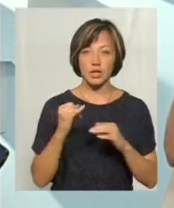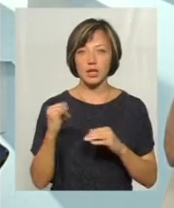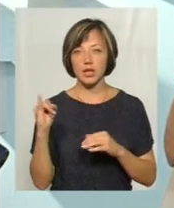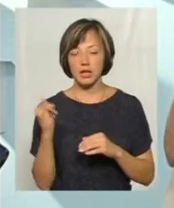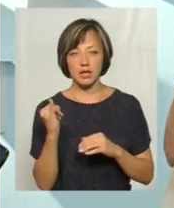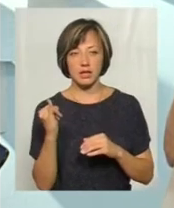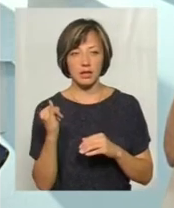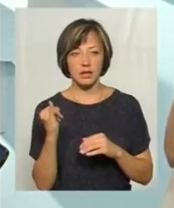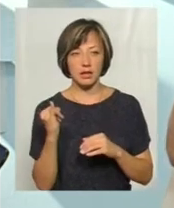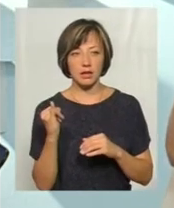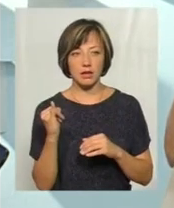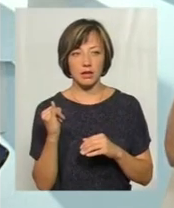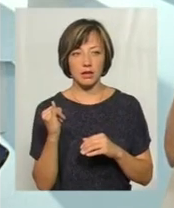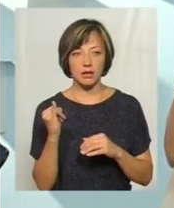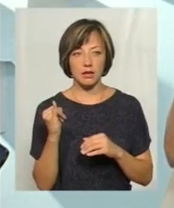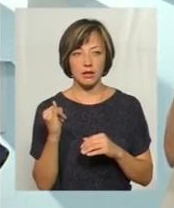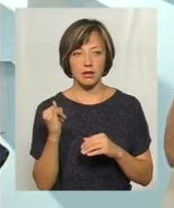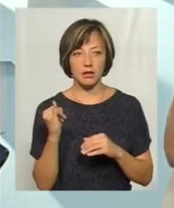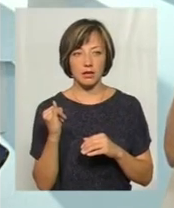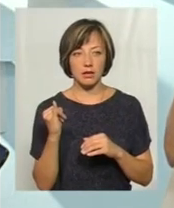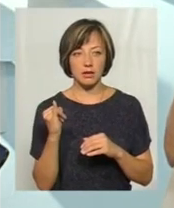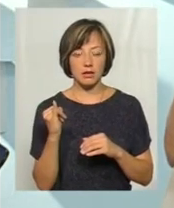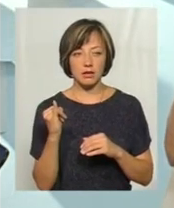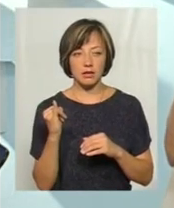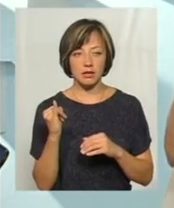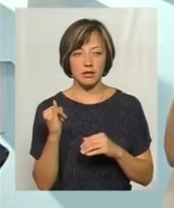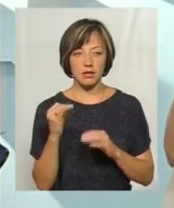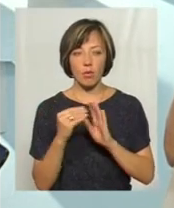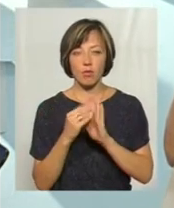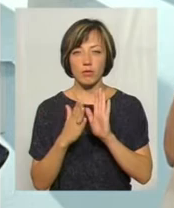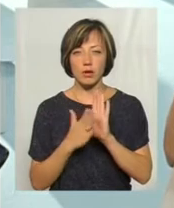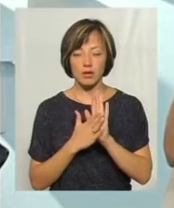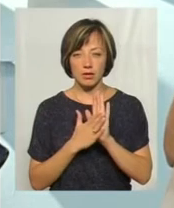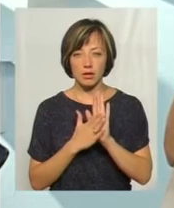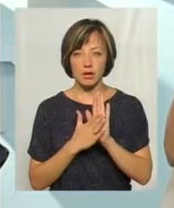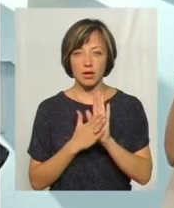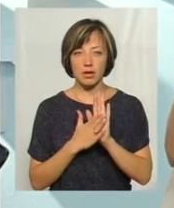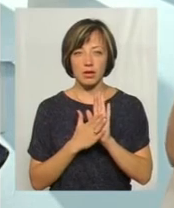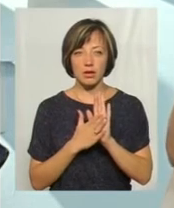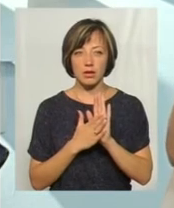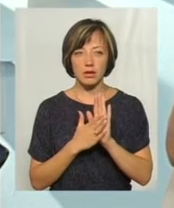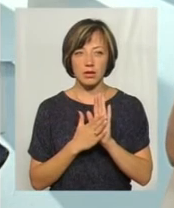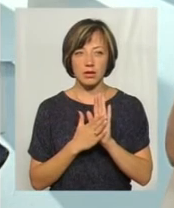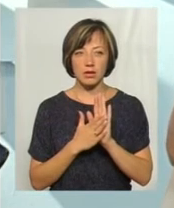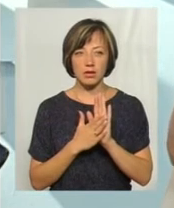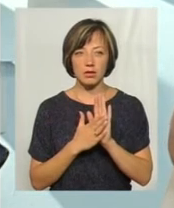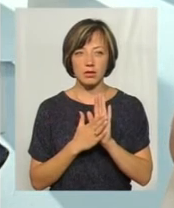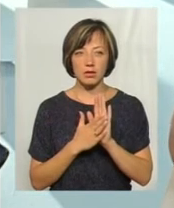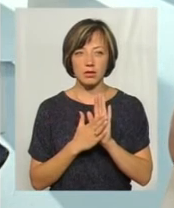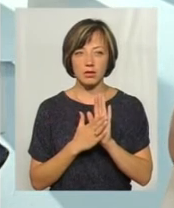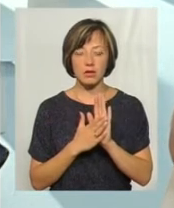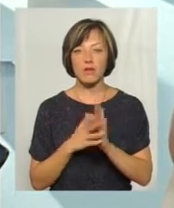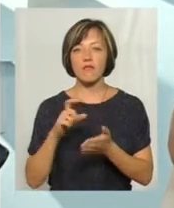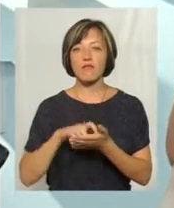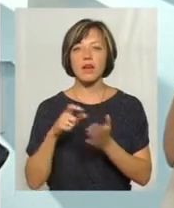розподільчого обліку, в даному випадку розподільчим обліком буде виступати засіб вимірювальної техніки, який